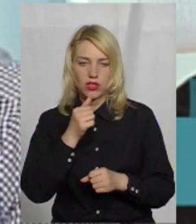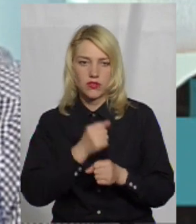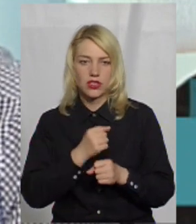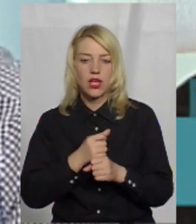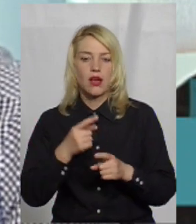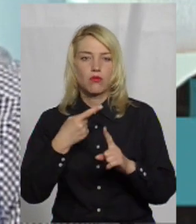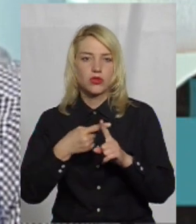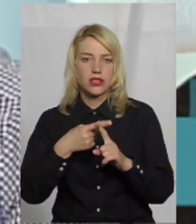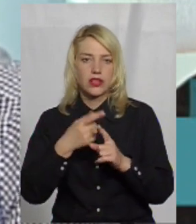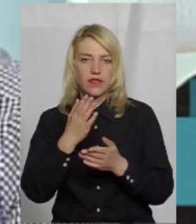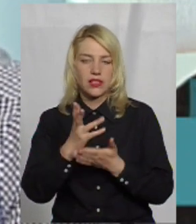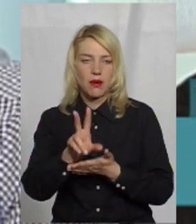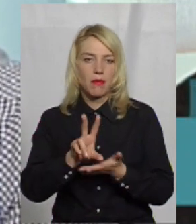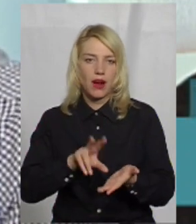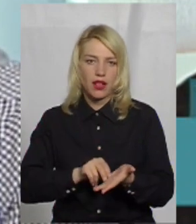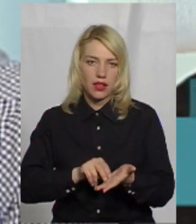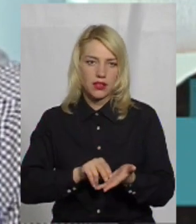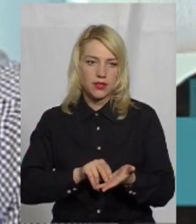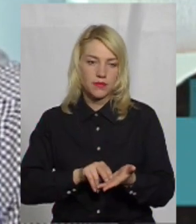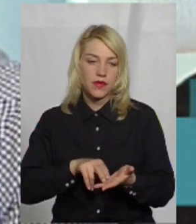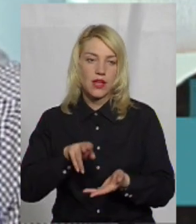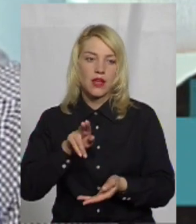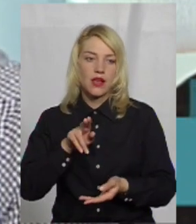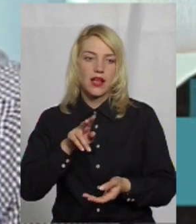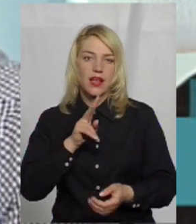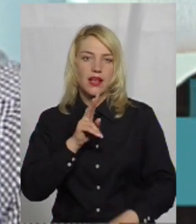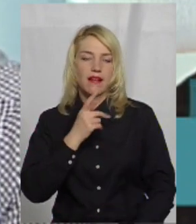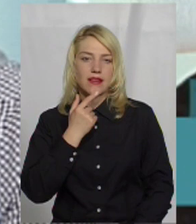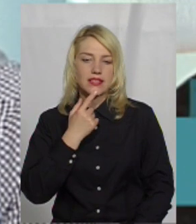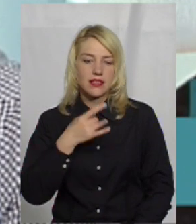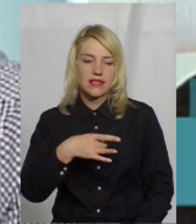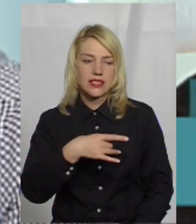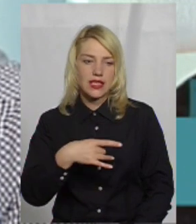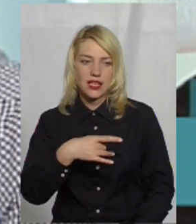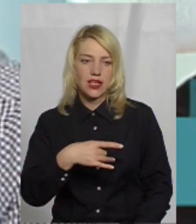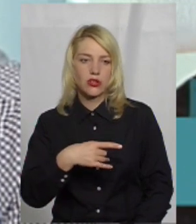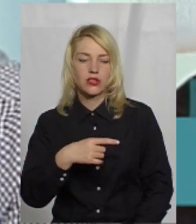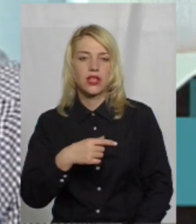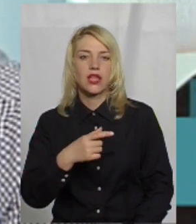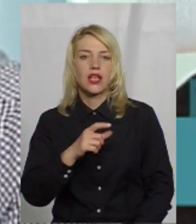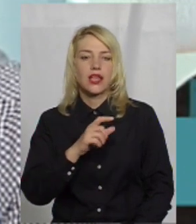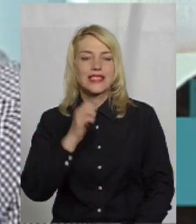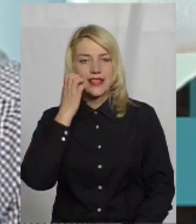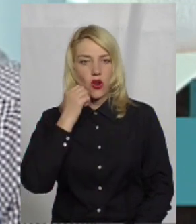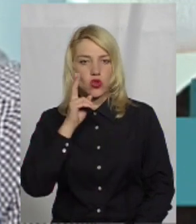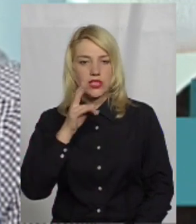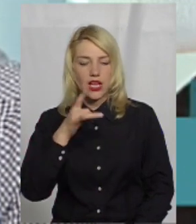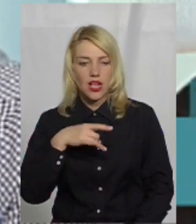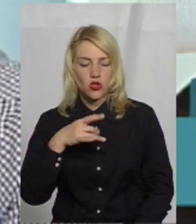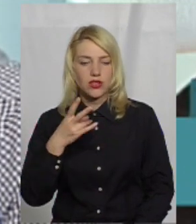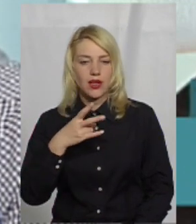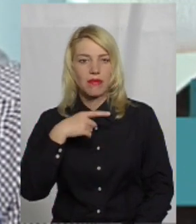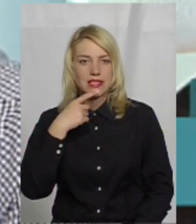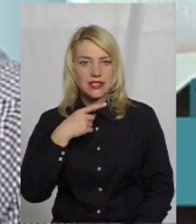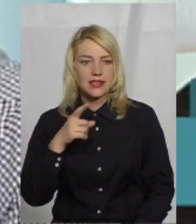Позитивним, звичайно, є приклад і по Красилівському районі це заслужне. Також, Староконстантинівський район, варто